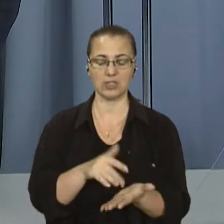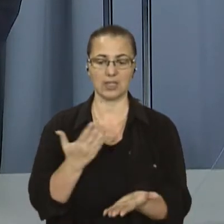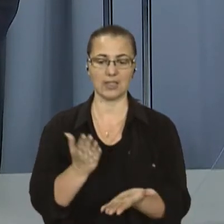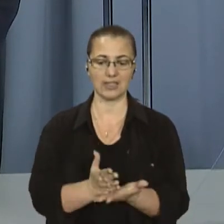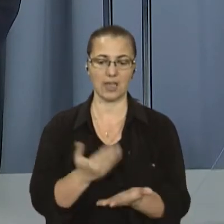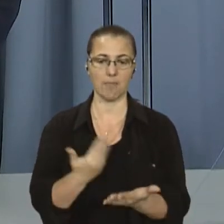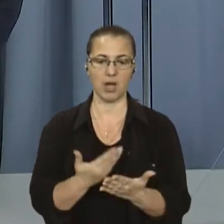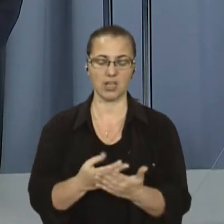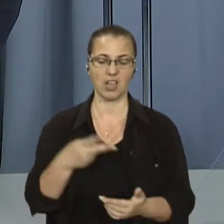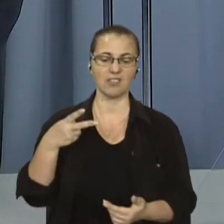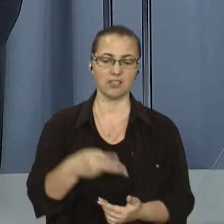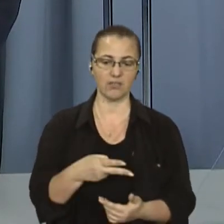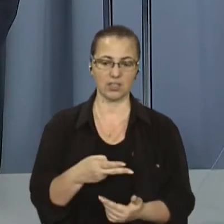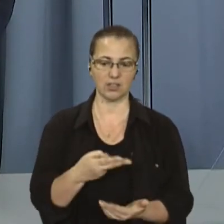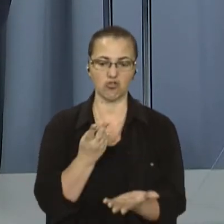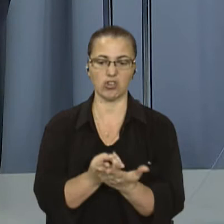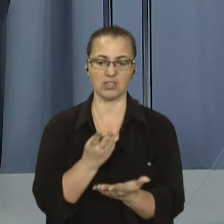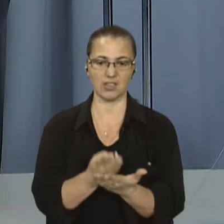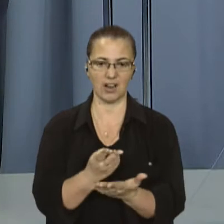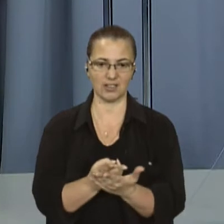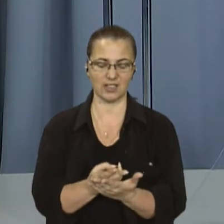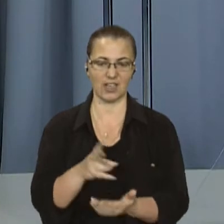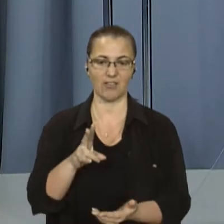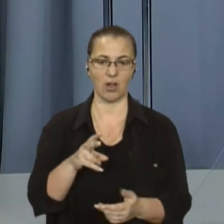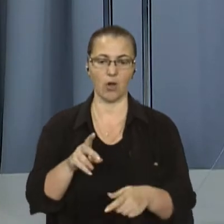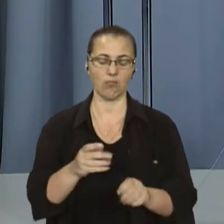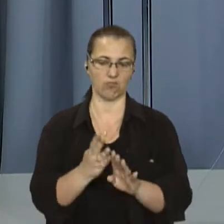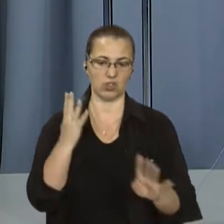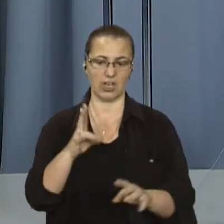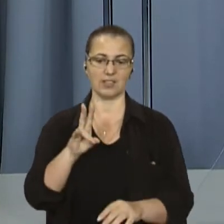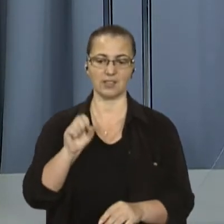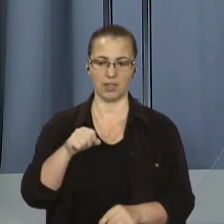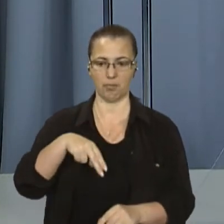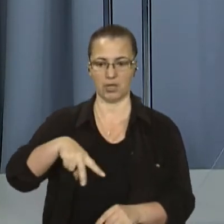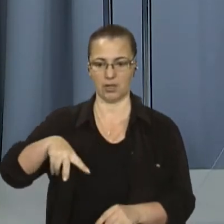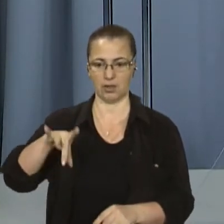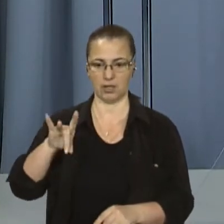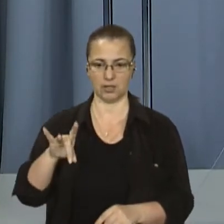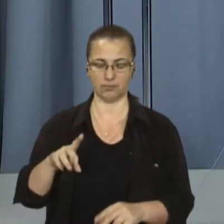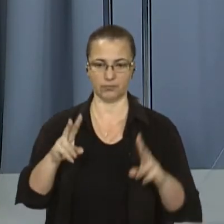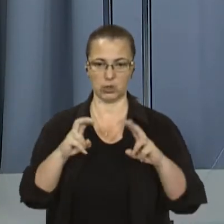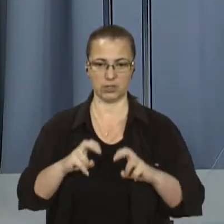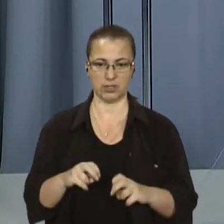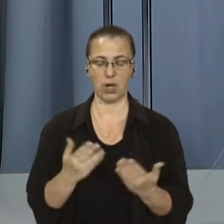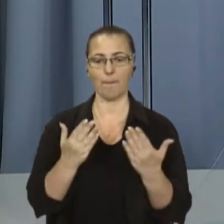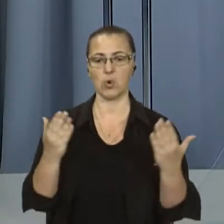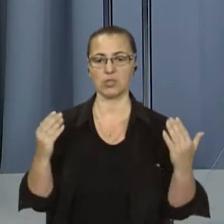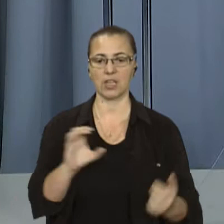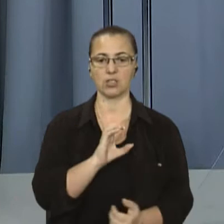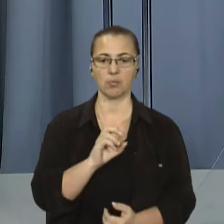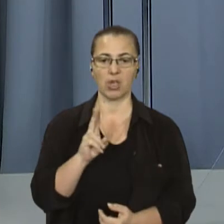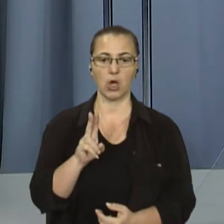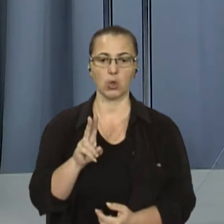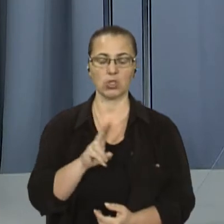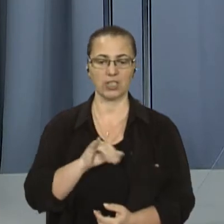2 тисячі зразків біоматеріалу у черзі на ПЛР-дослідження. Музей Соломії Крушельницької